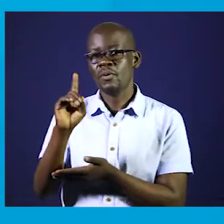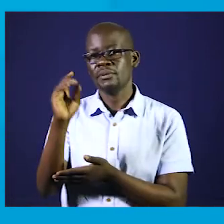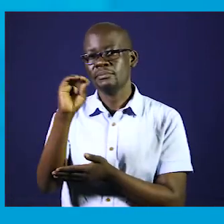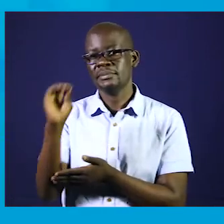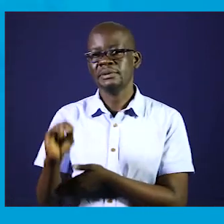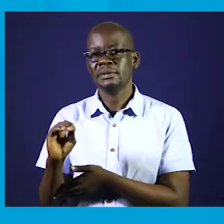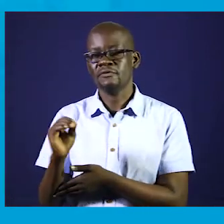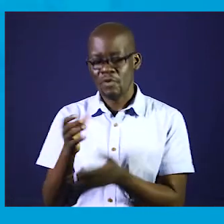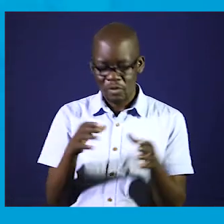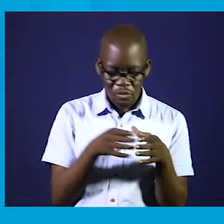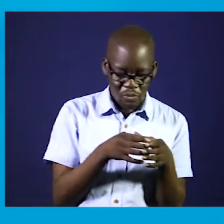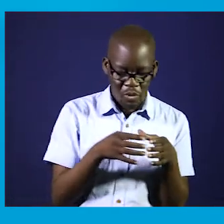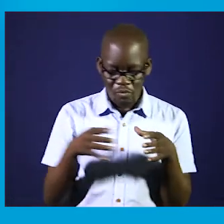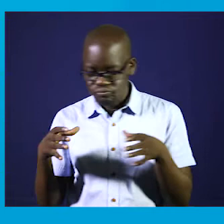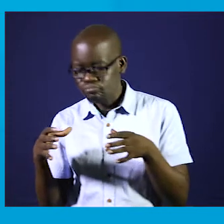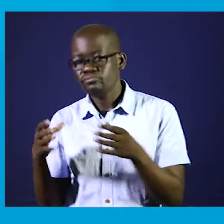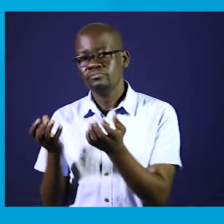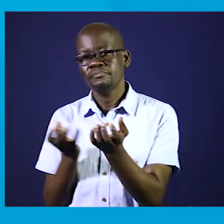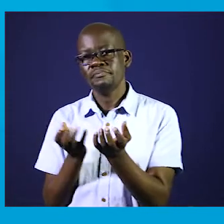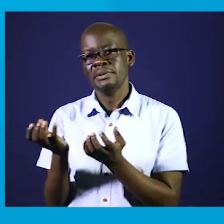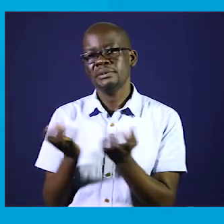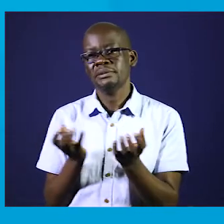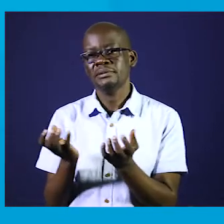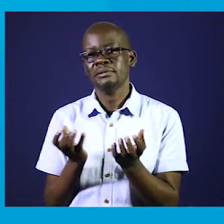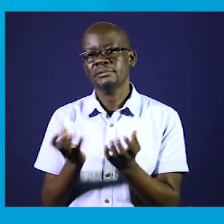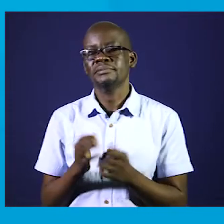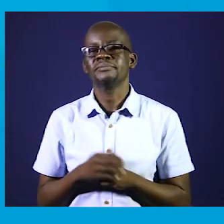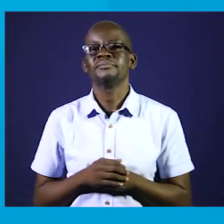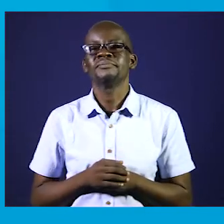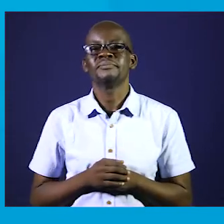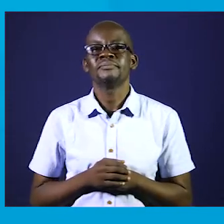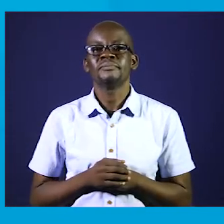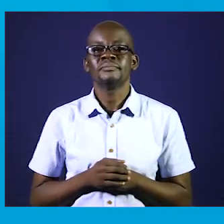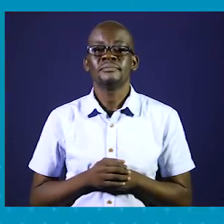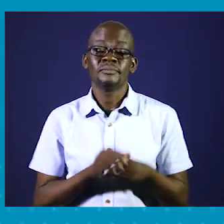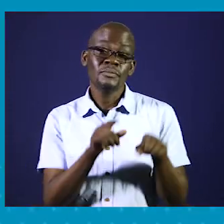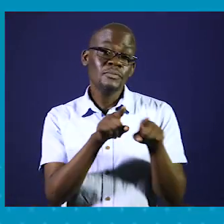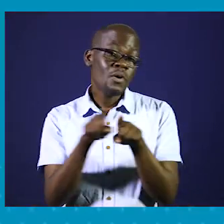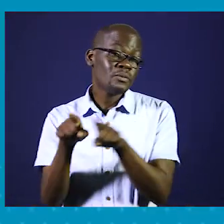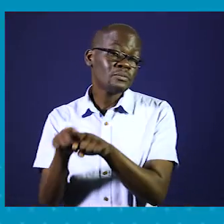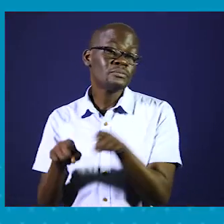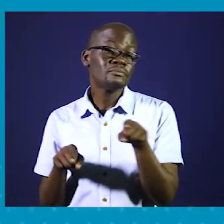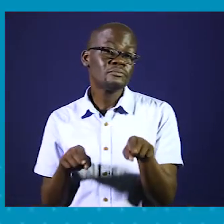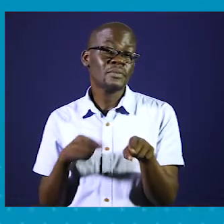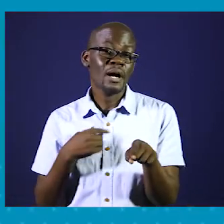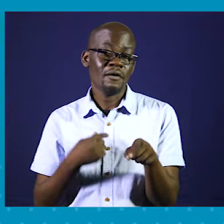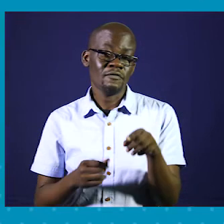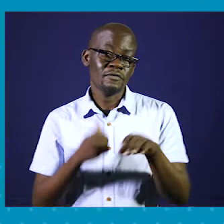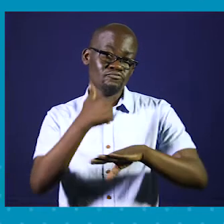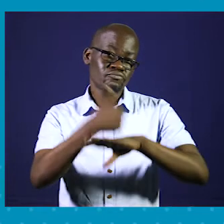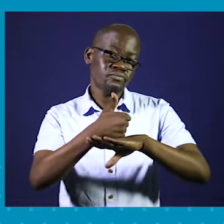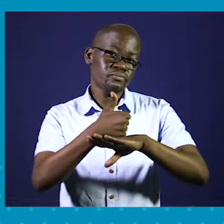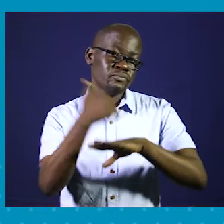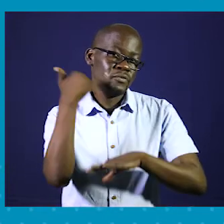% for all micro, small and medium enterprises. Vile vile, kumeandaliwa